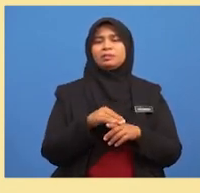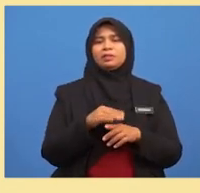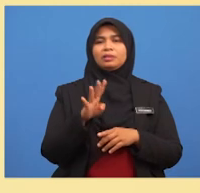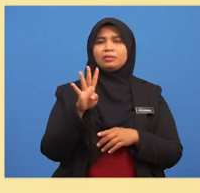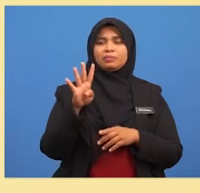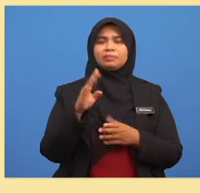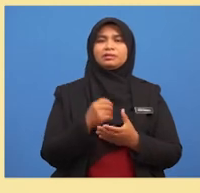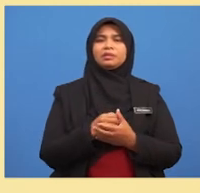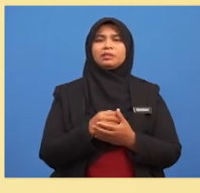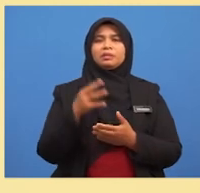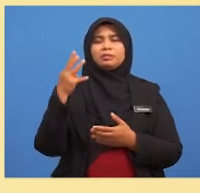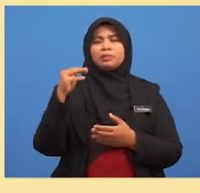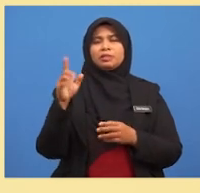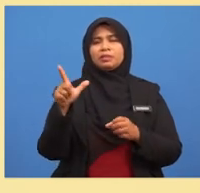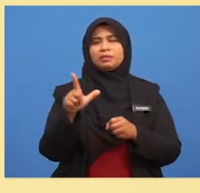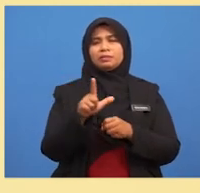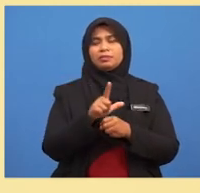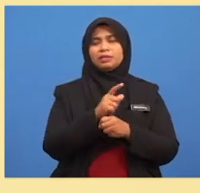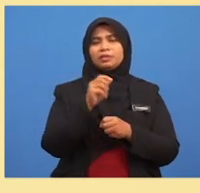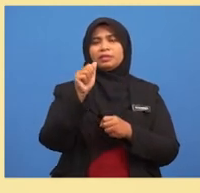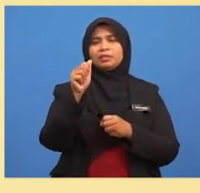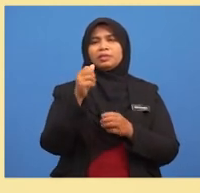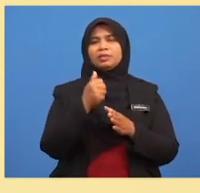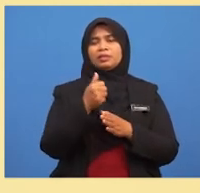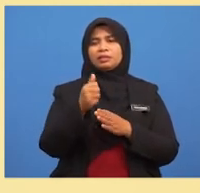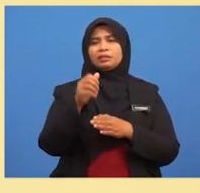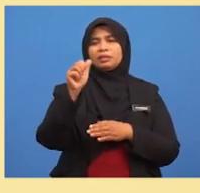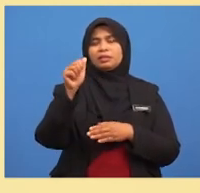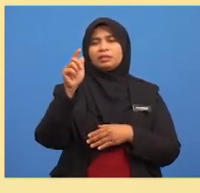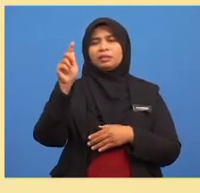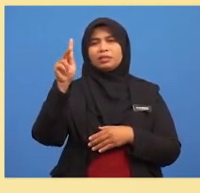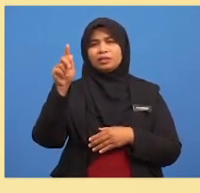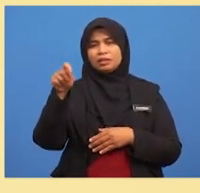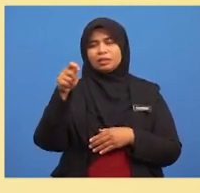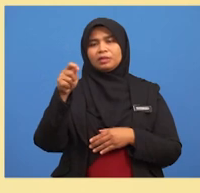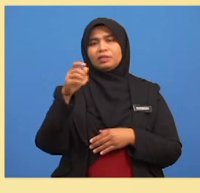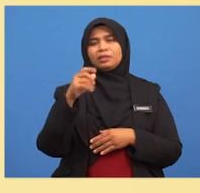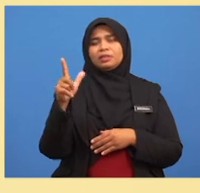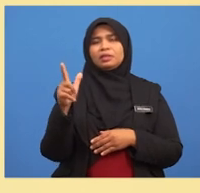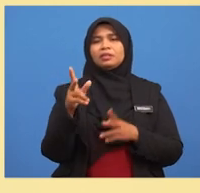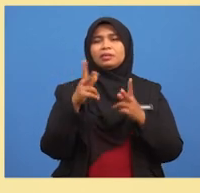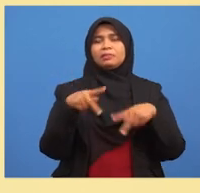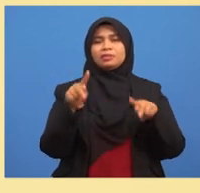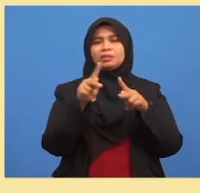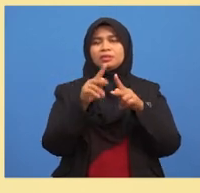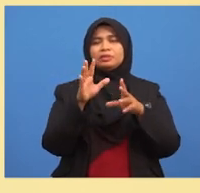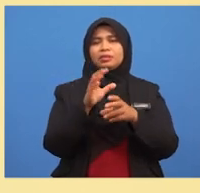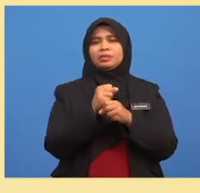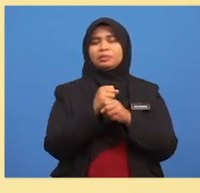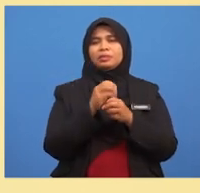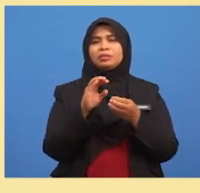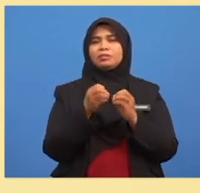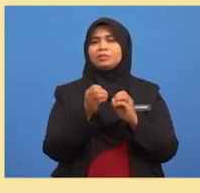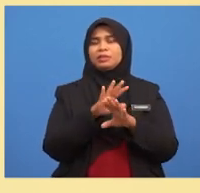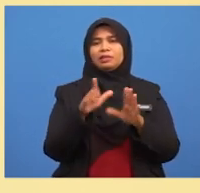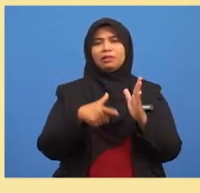Maka pelengkap A ataupun A tanda ialah peristiwa memperoleh nombor